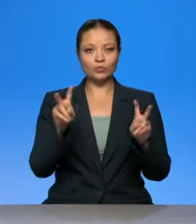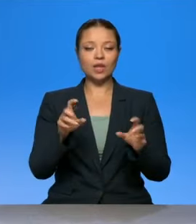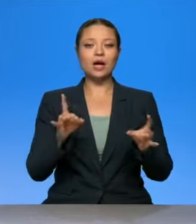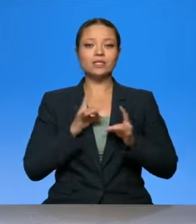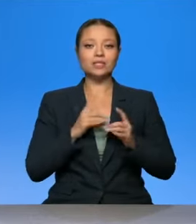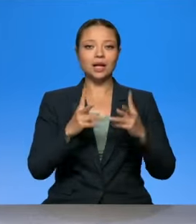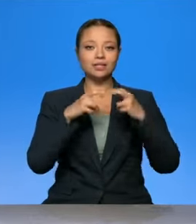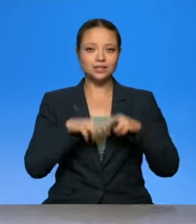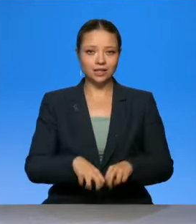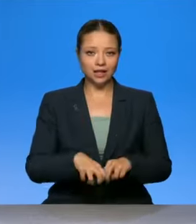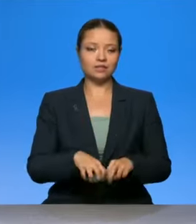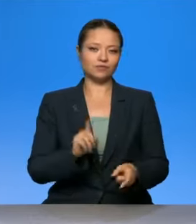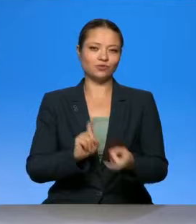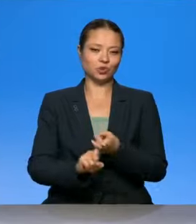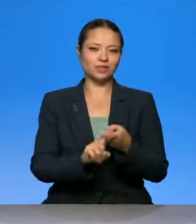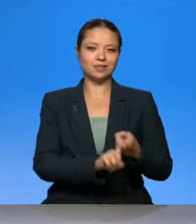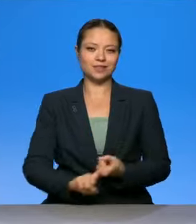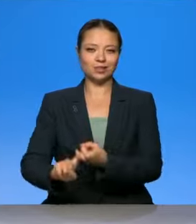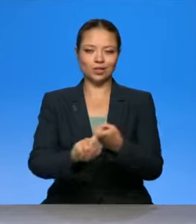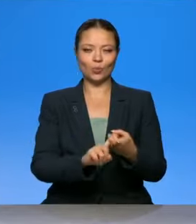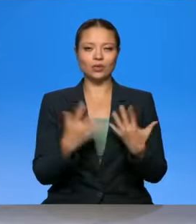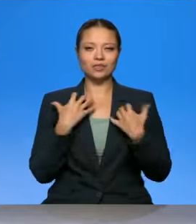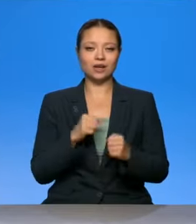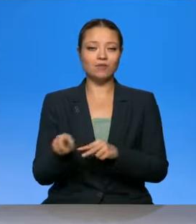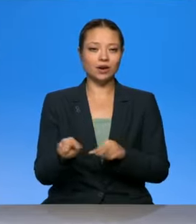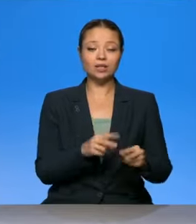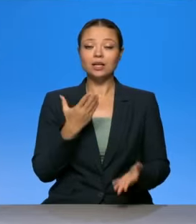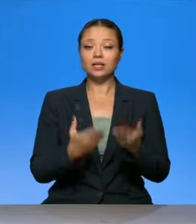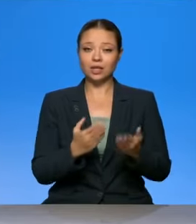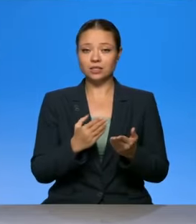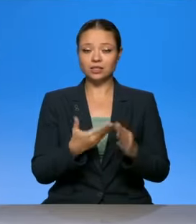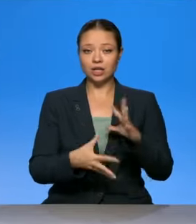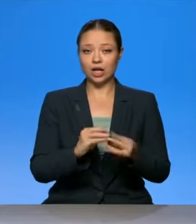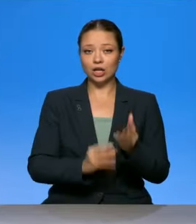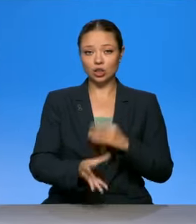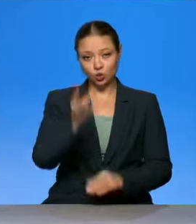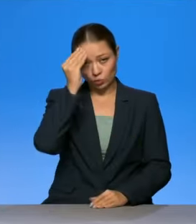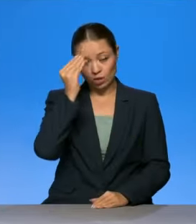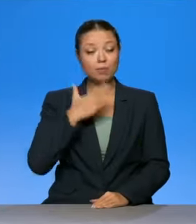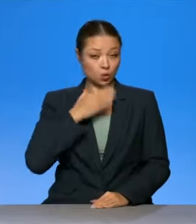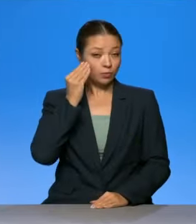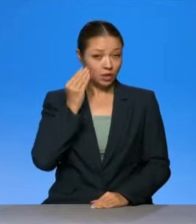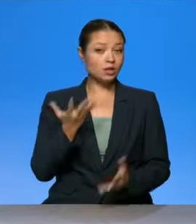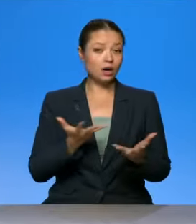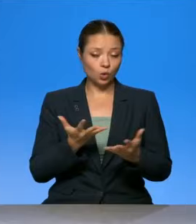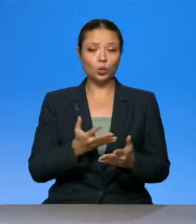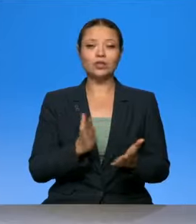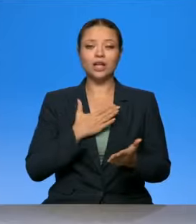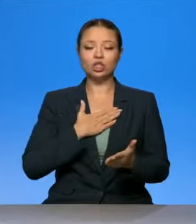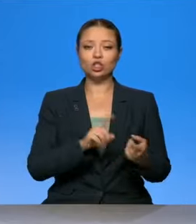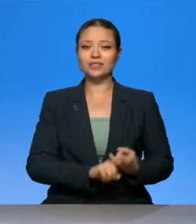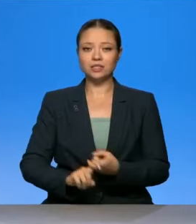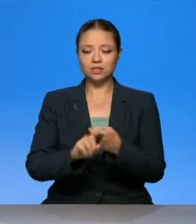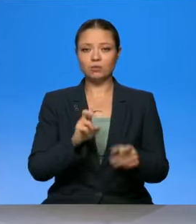применительно к системе здравоохранения. Вот, если резюмировать, то с моей точки зрения, наша система здравоохранения, во-первых,